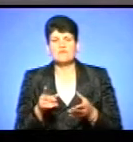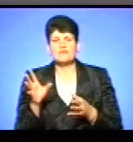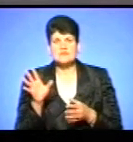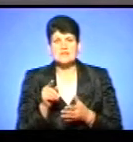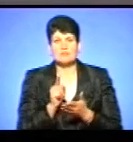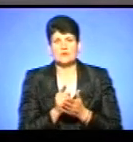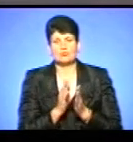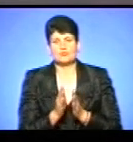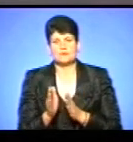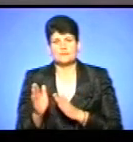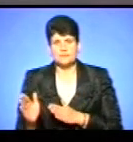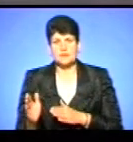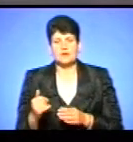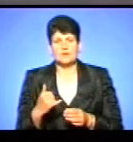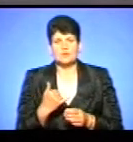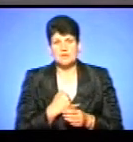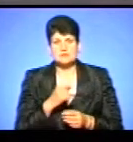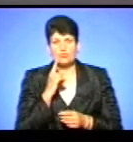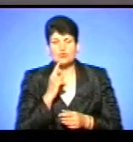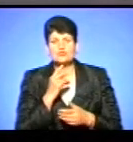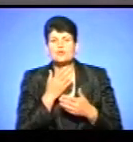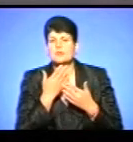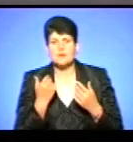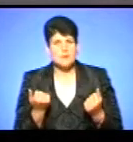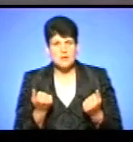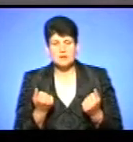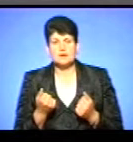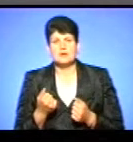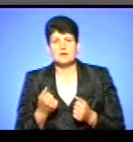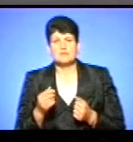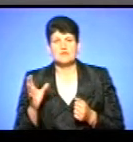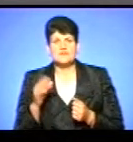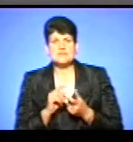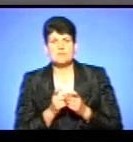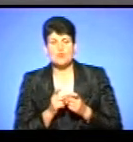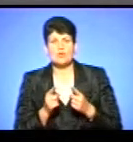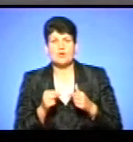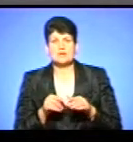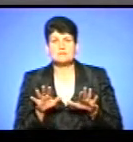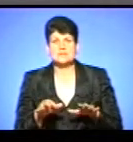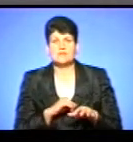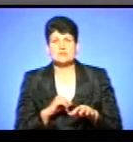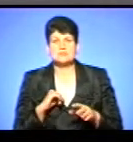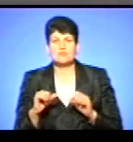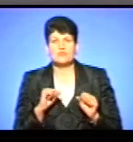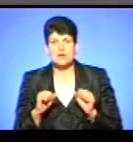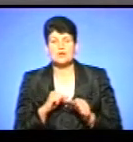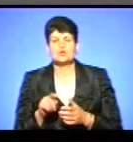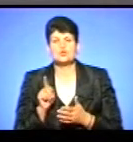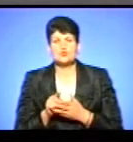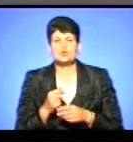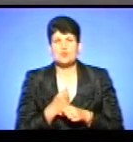відлагоджено. Нас зараз поки що такого немає. Ми боремося, і органи місцевого соблідування, і зобов'язуємо,